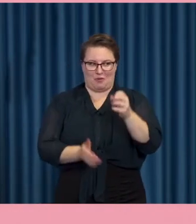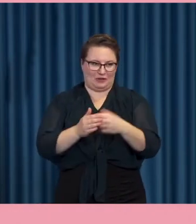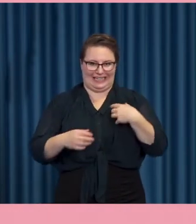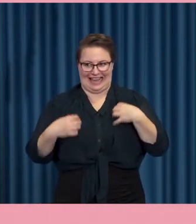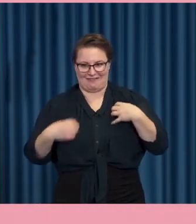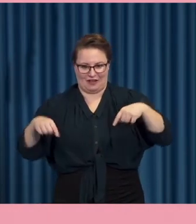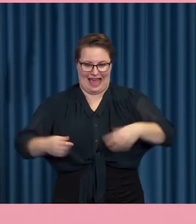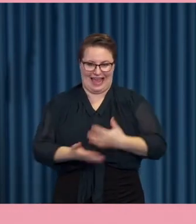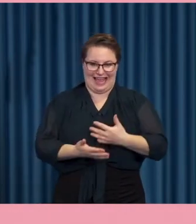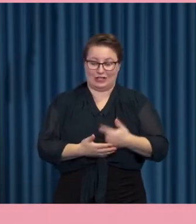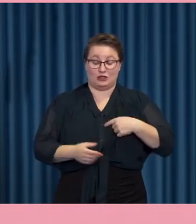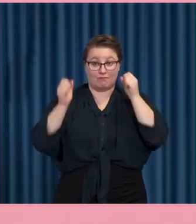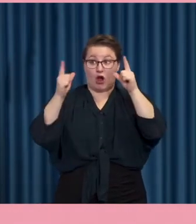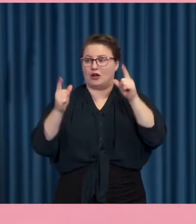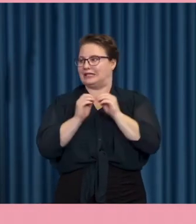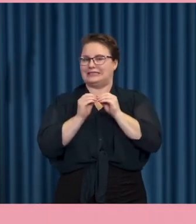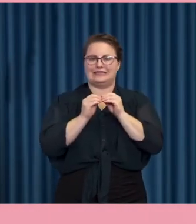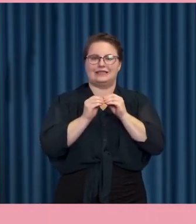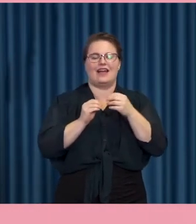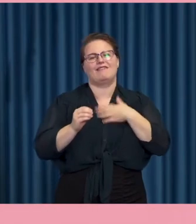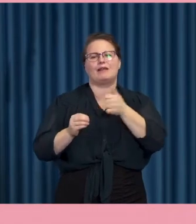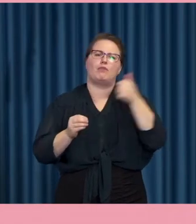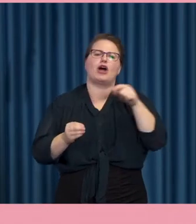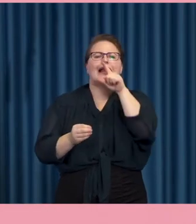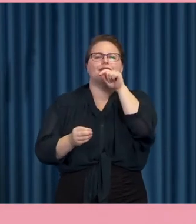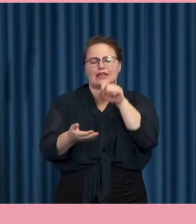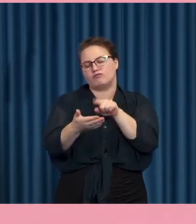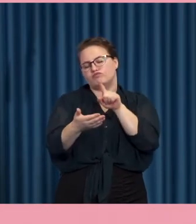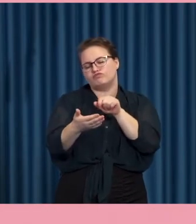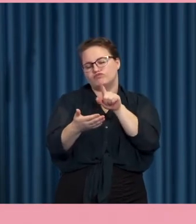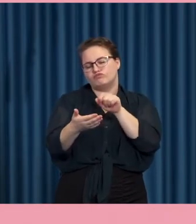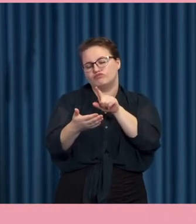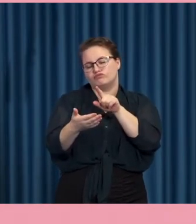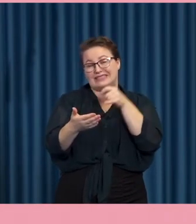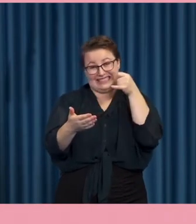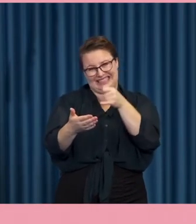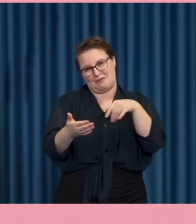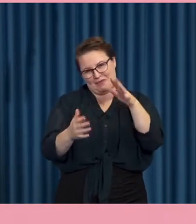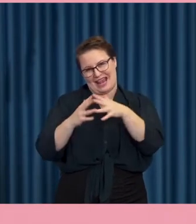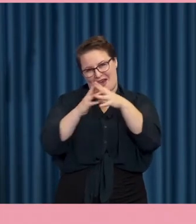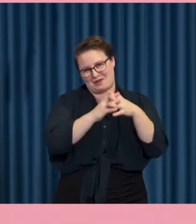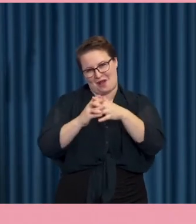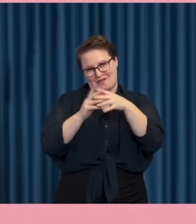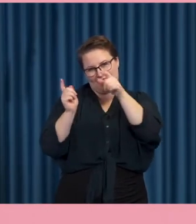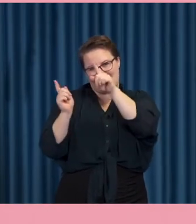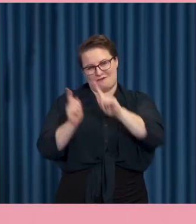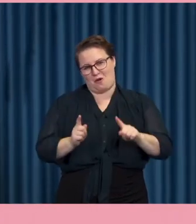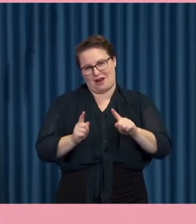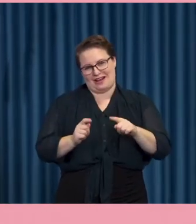lite nervös kanske för det här. Och jag vaknade upp och skulle scrolla lite på Twitter. Och då var det ju mest amerikanska Twitter som var vaket. Så lite